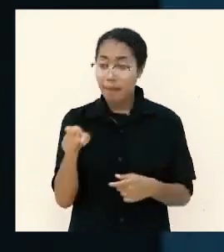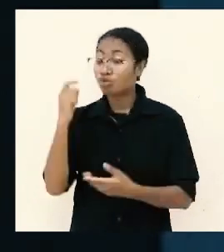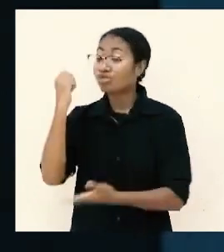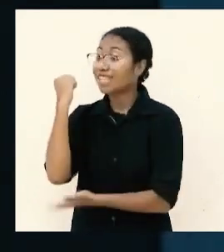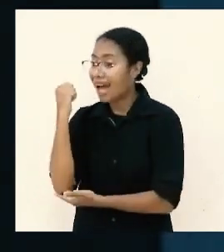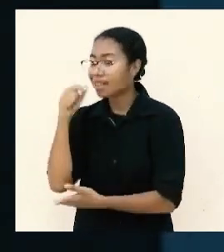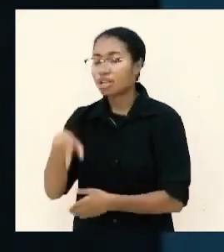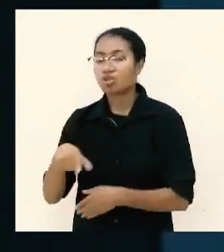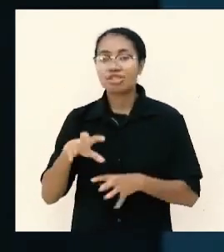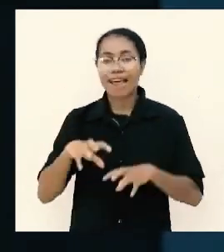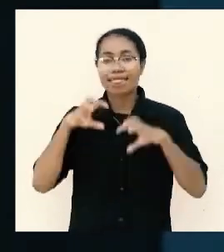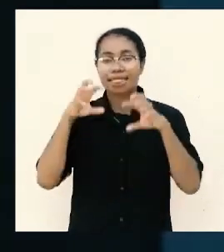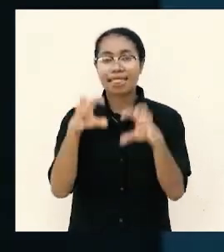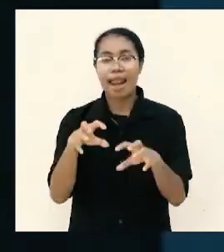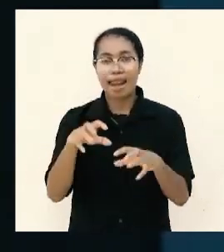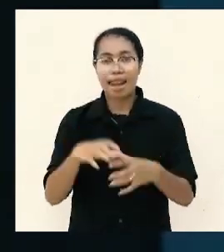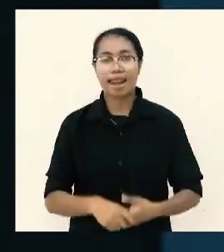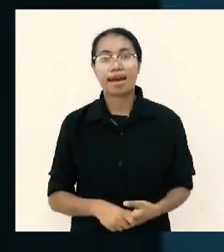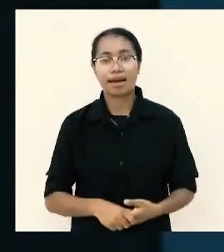setani